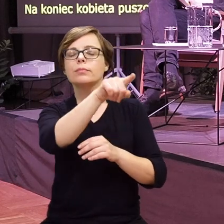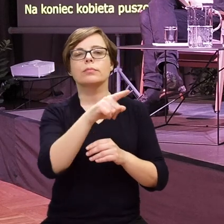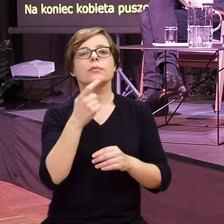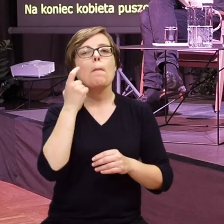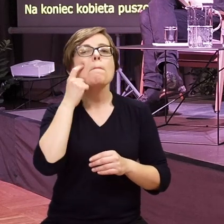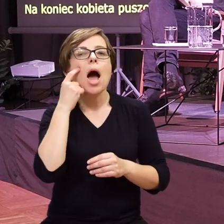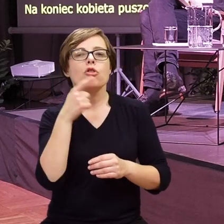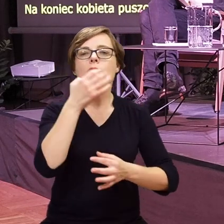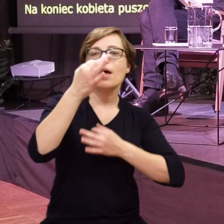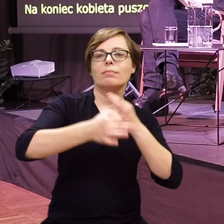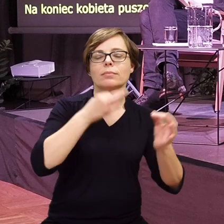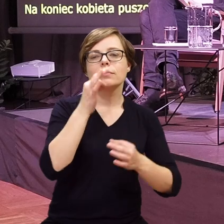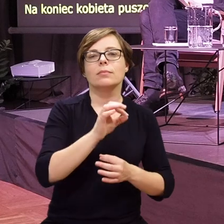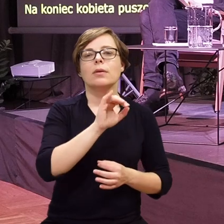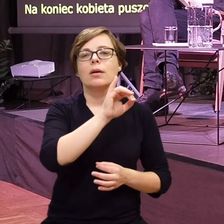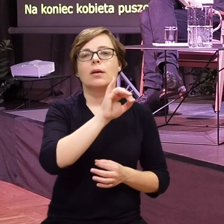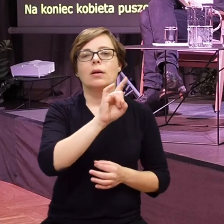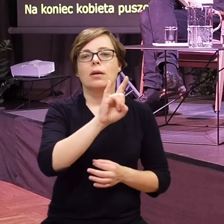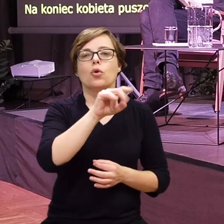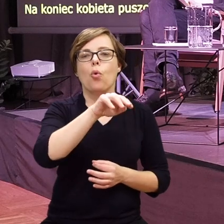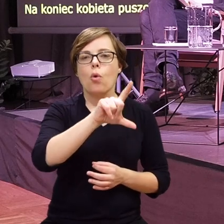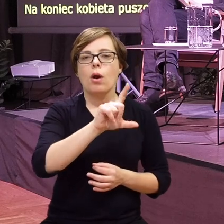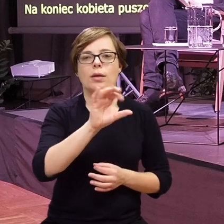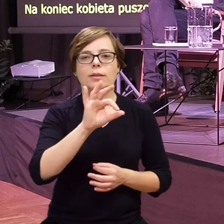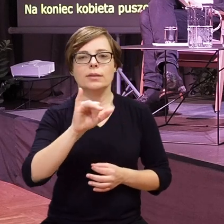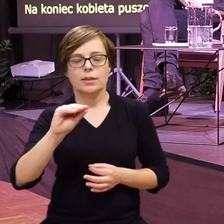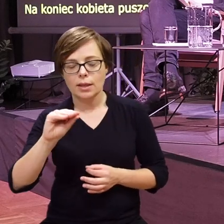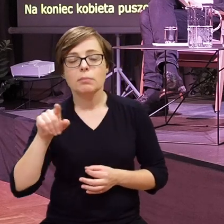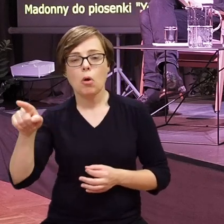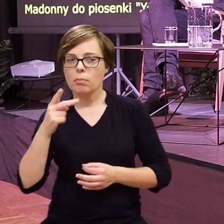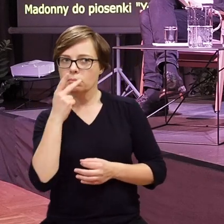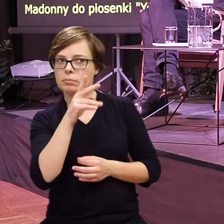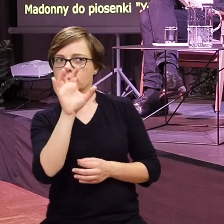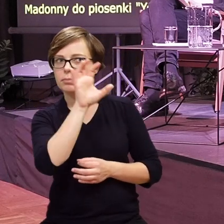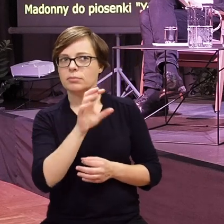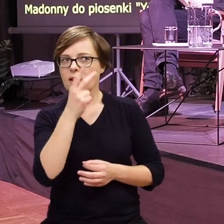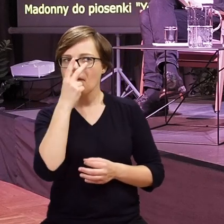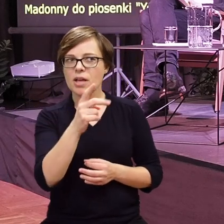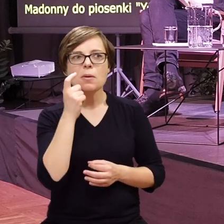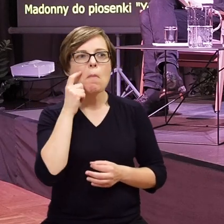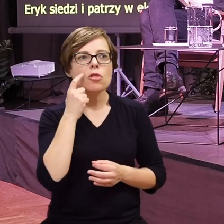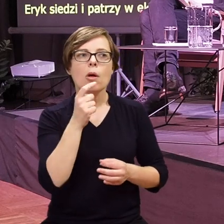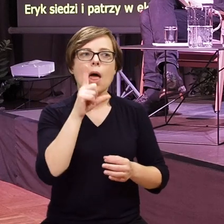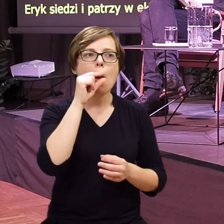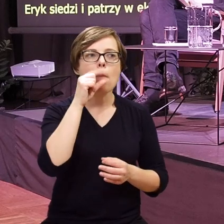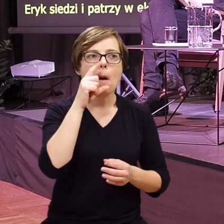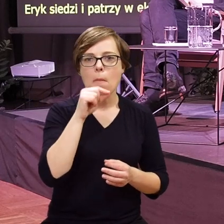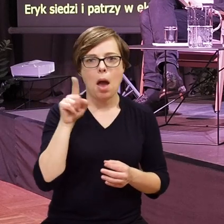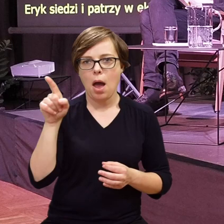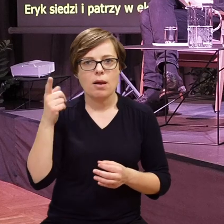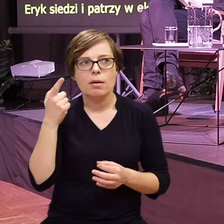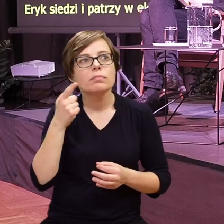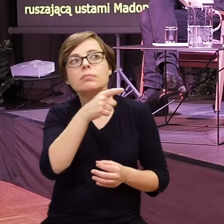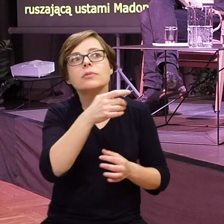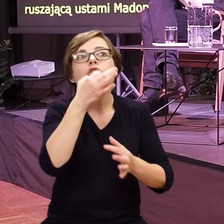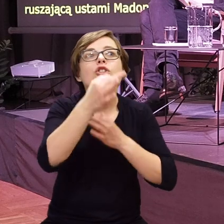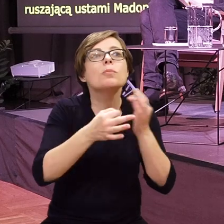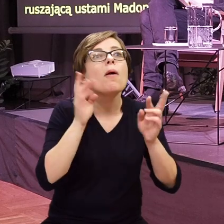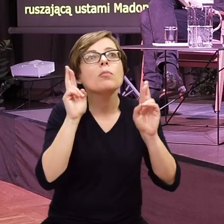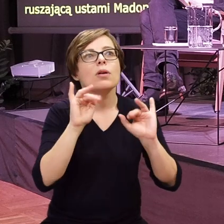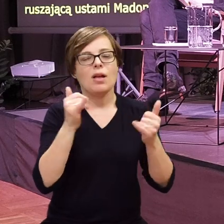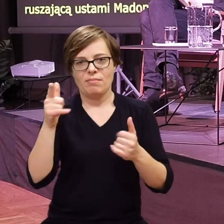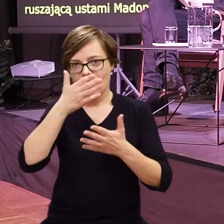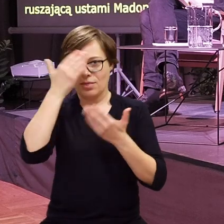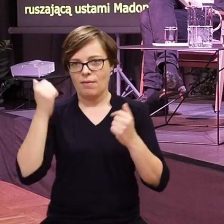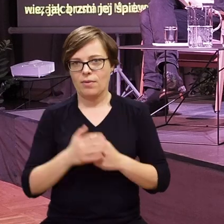piosenki You'll See. Eryk siedzi i patrzy w ekran. Widzi ruszającą ustami Madonnę, ale nie wie, jak brzmi jej śpiew.